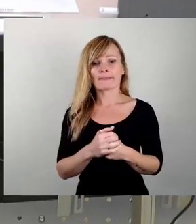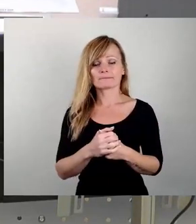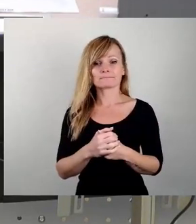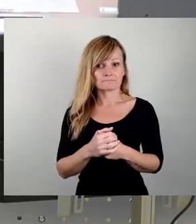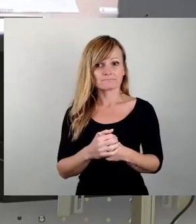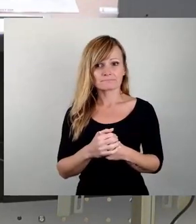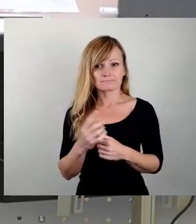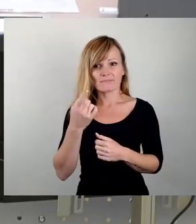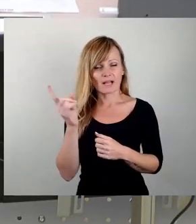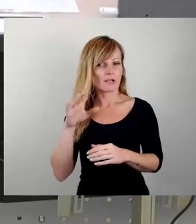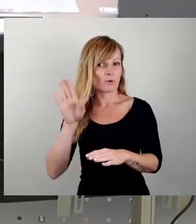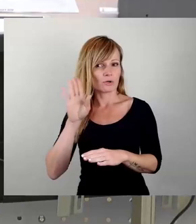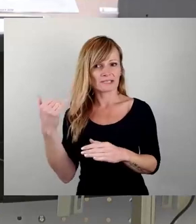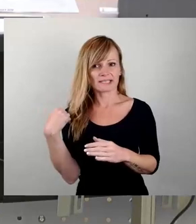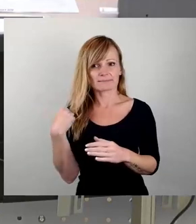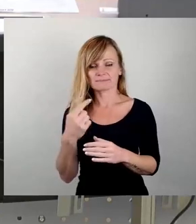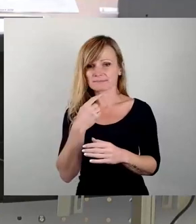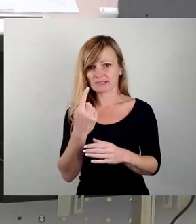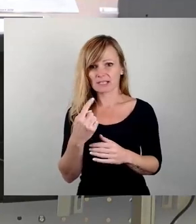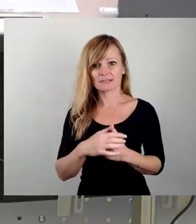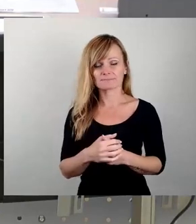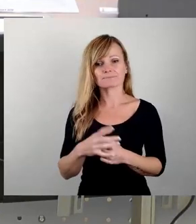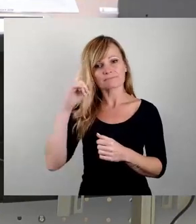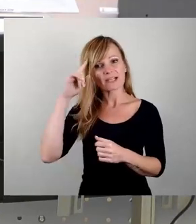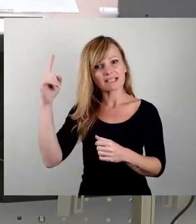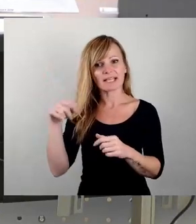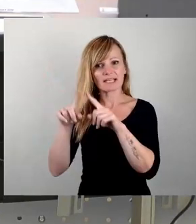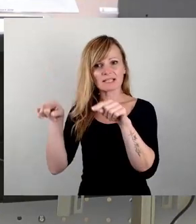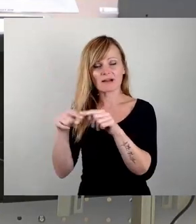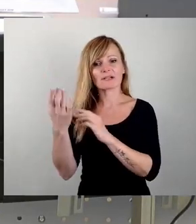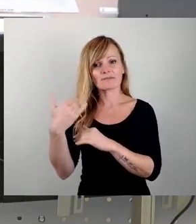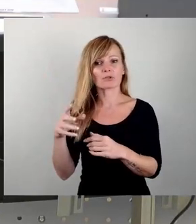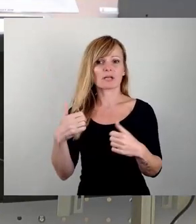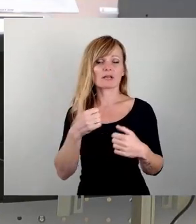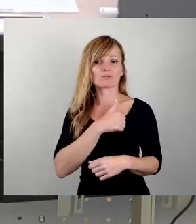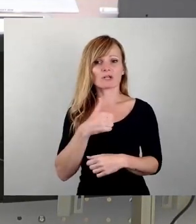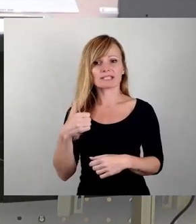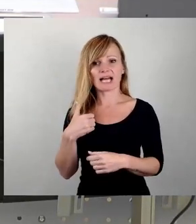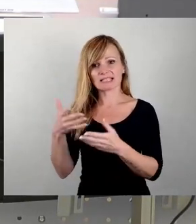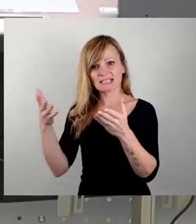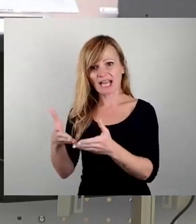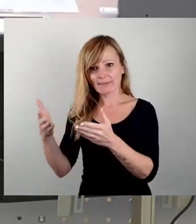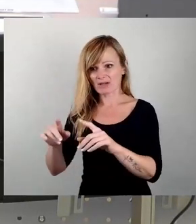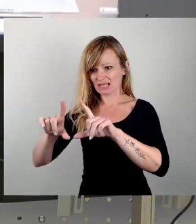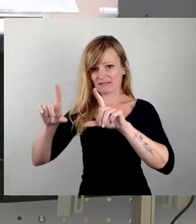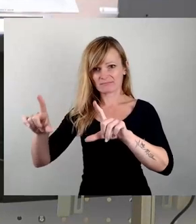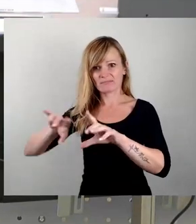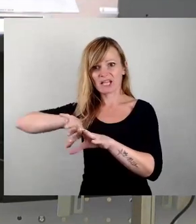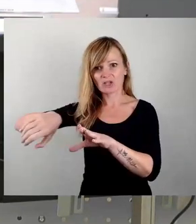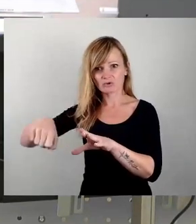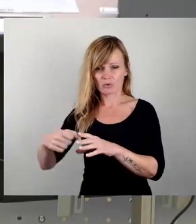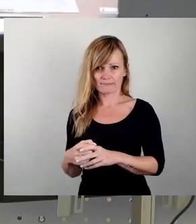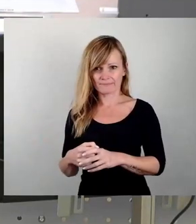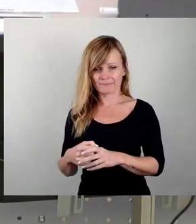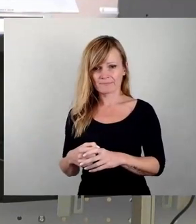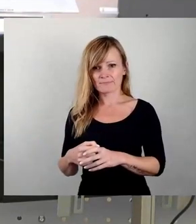alle gehört, wurde gerade noch mal gesagt, diese Gedenktafeln von Soldatengräbern wurden gestohlen, die gefallene Soldaten des